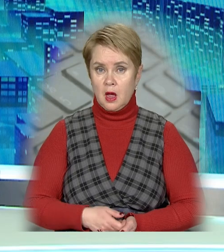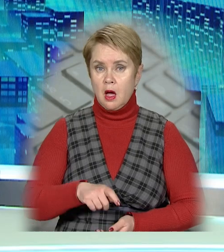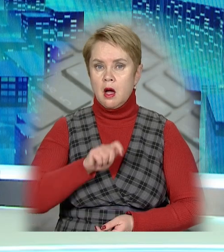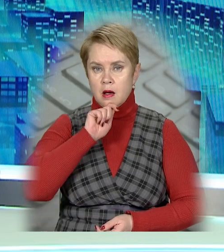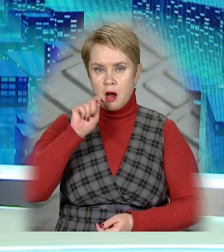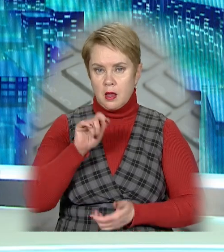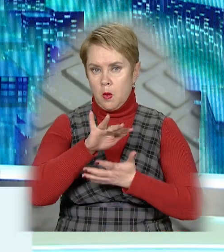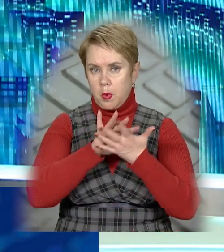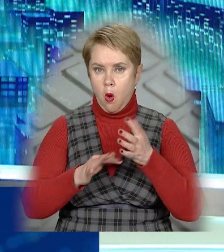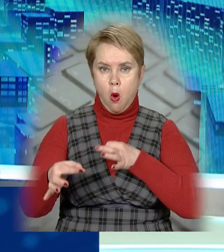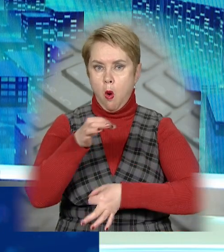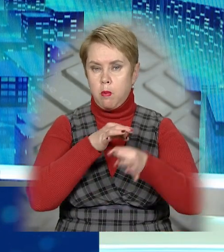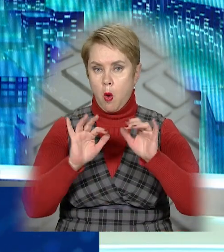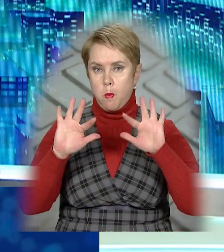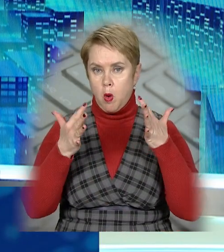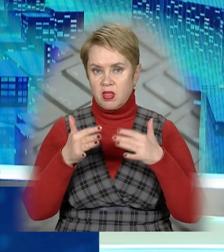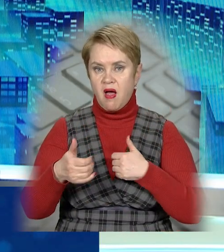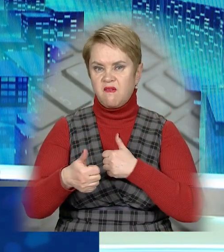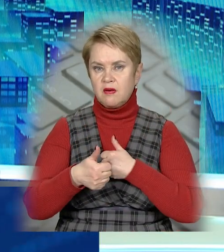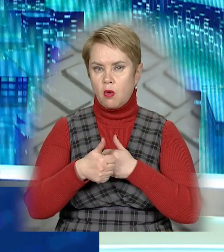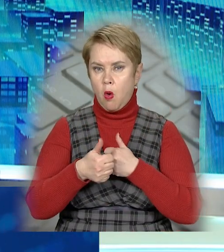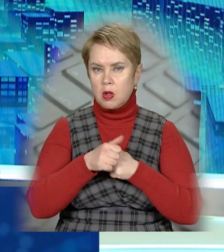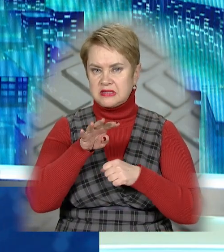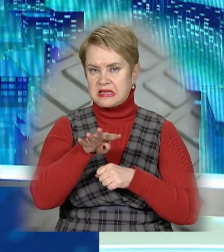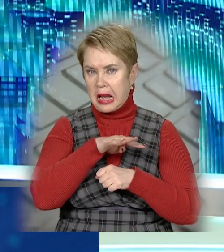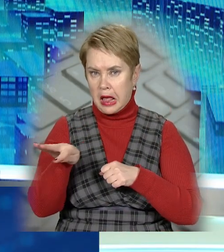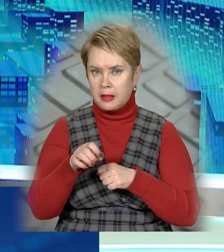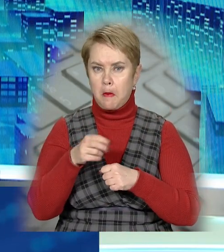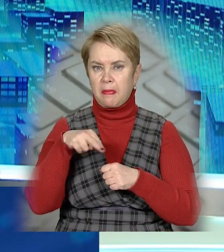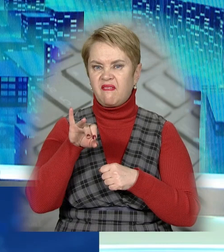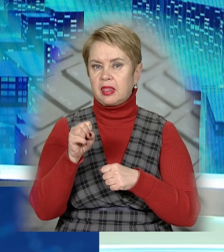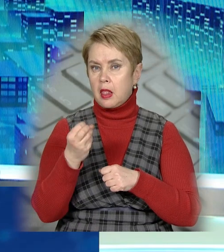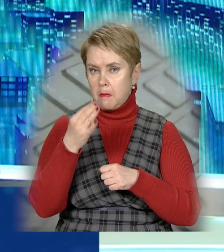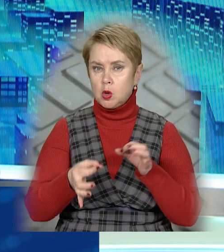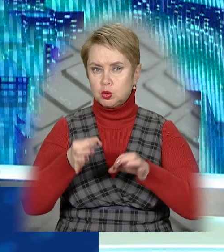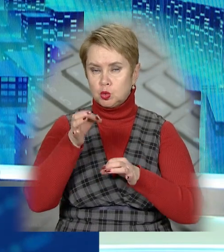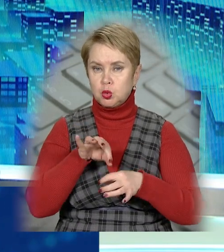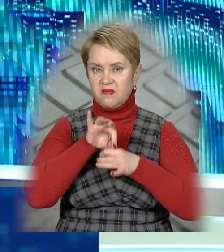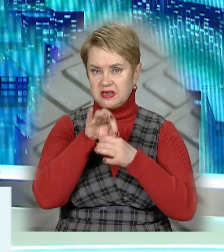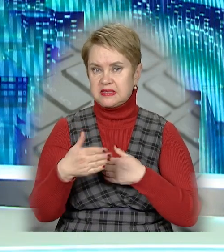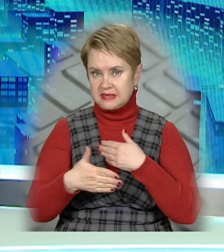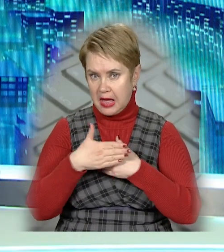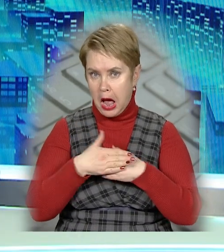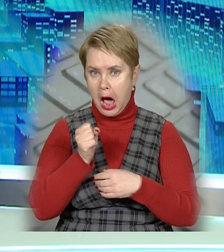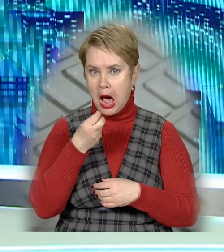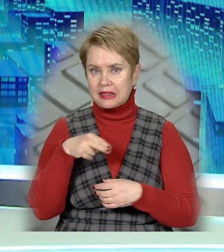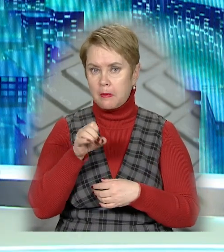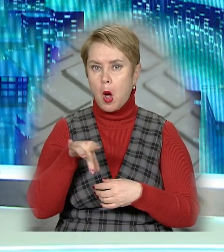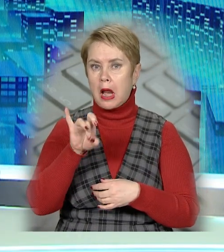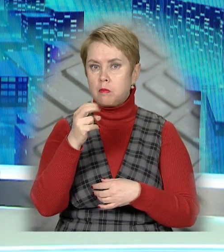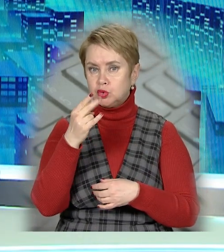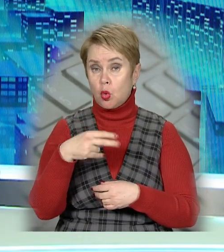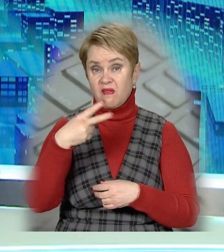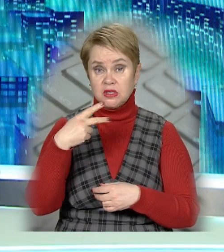Країна продовжує обговорювати події навколо стрілянини на Південмаші. Нагадаємо, суд визначив запобіжний захід Артемію